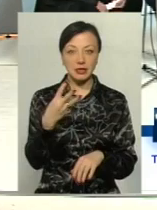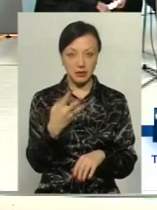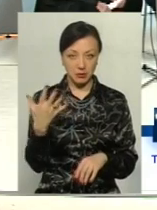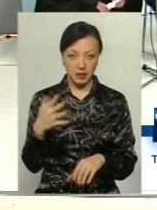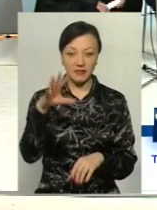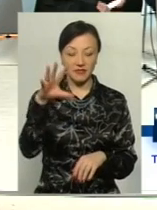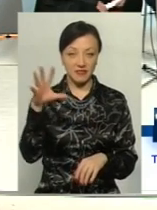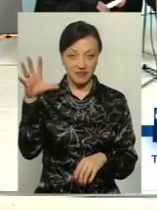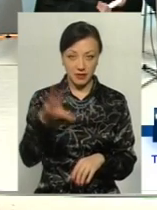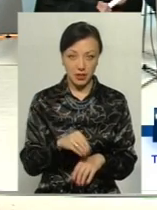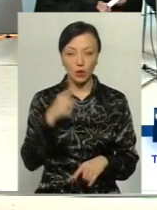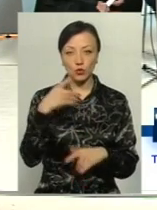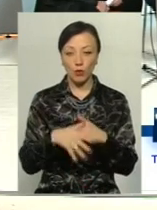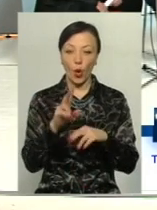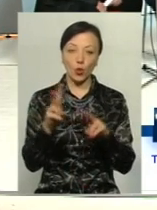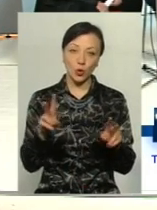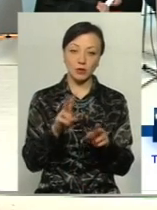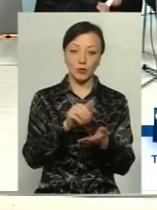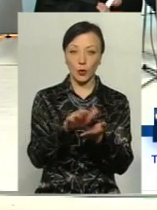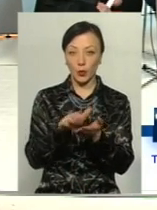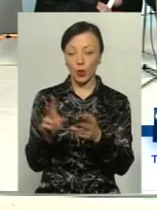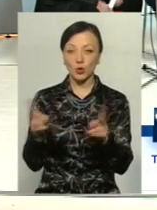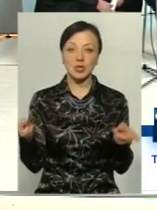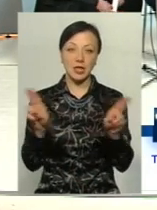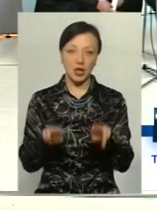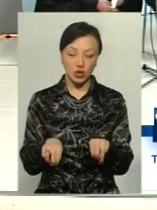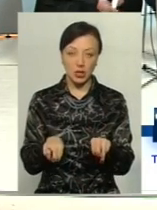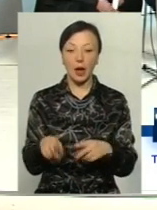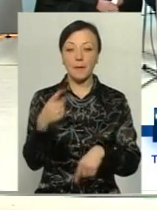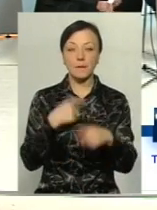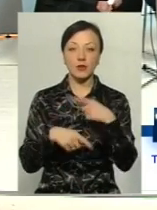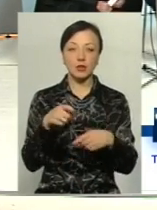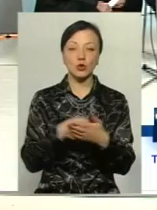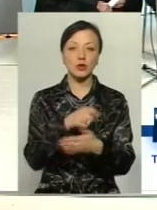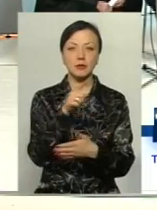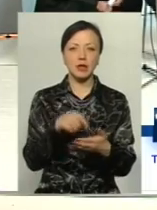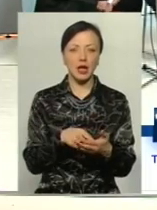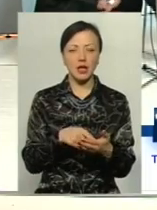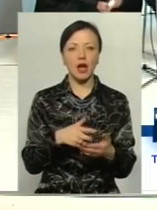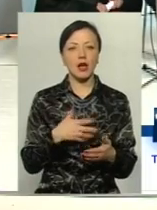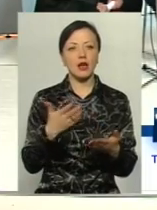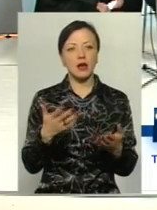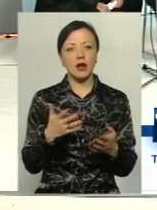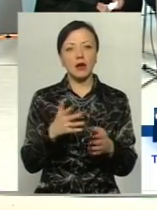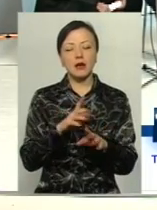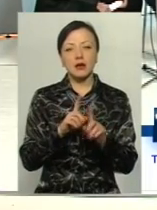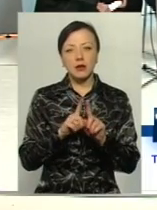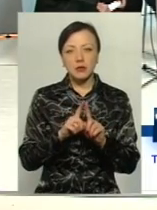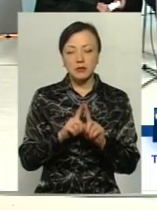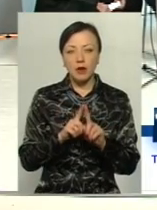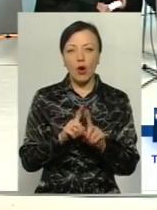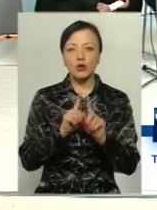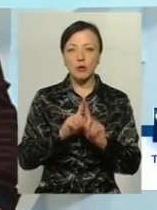Всі розуміли, що хтось відсіюється, хтось залишиться. Разом з тим, повертаючись до запитання. Принципова особливість громадянського